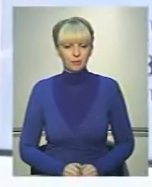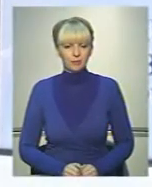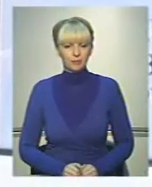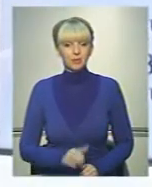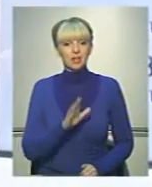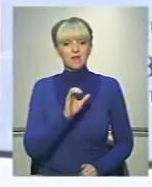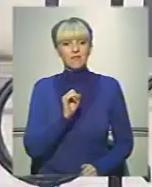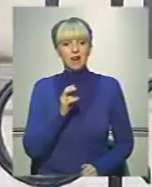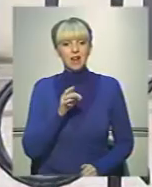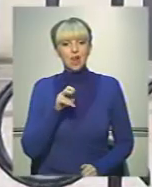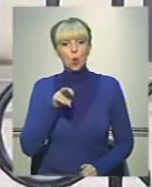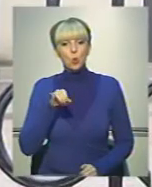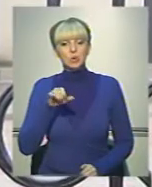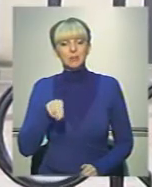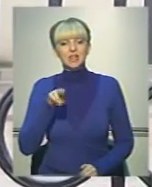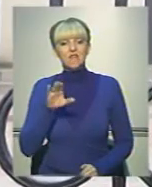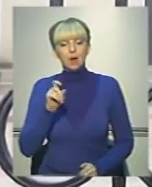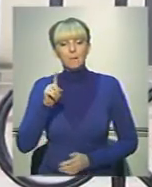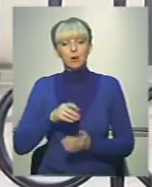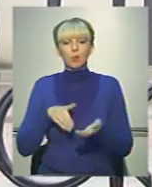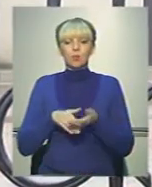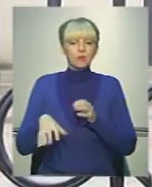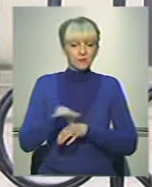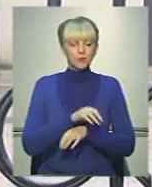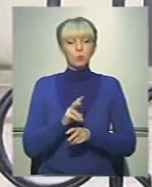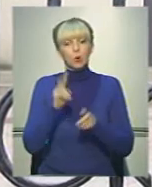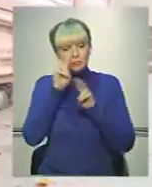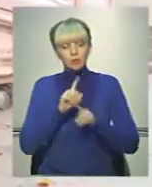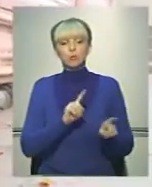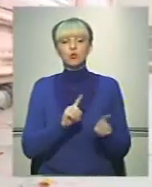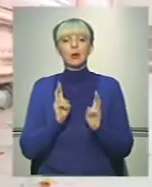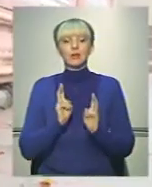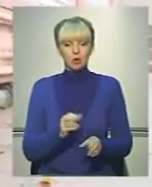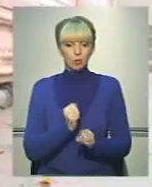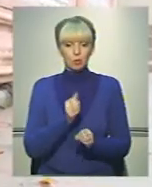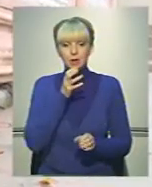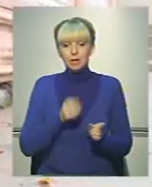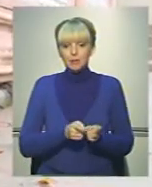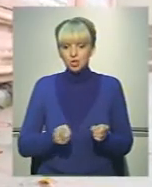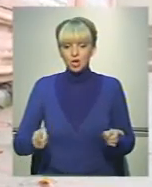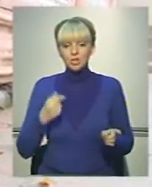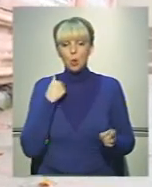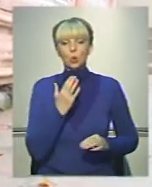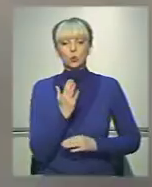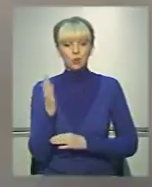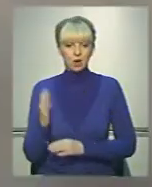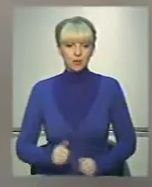У Валі Кузьмінській ДВК переконують – допоможуть всім, хто не знатиме, що і як робити під час голосування.